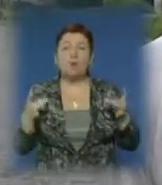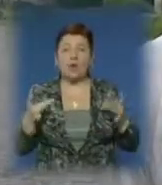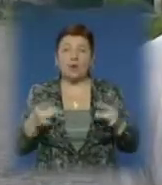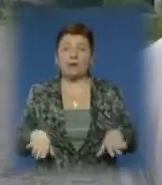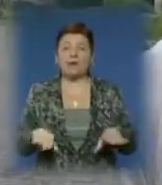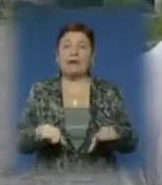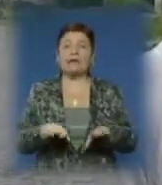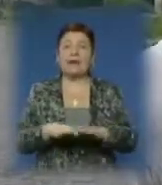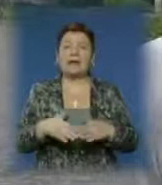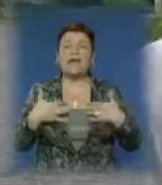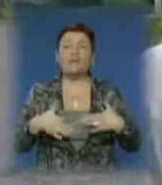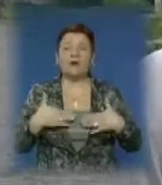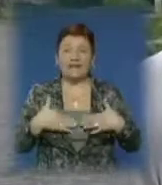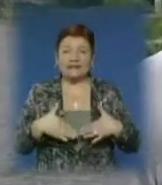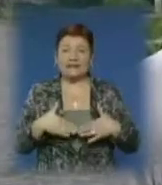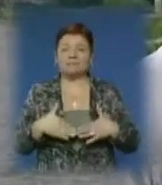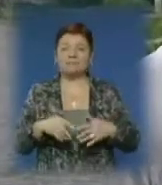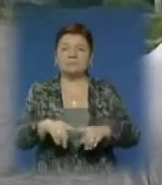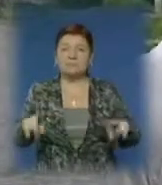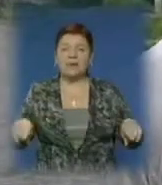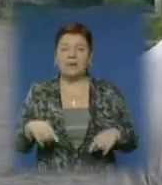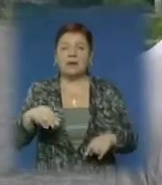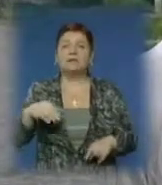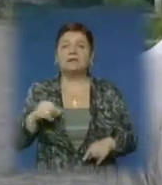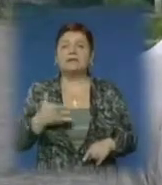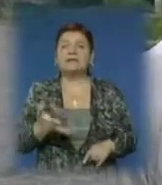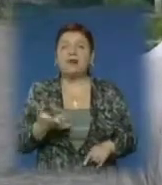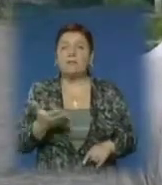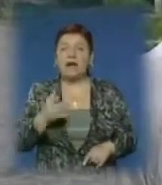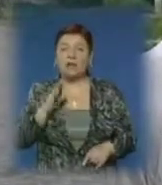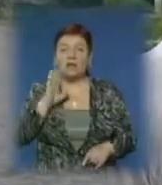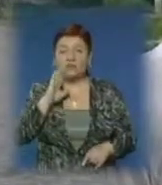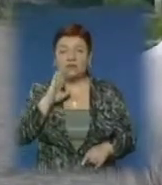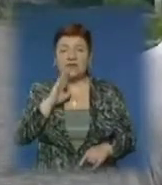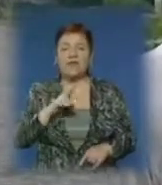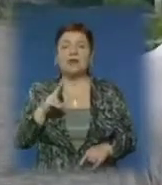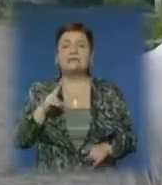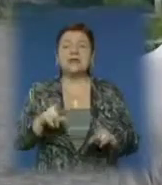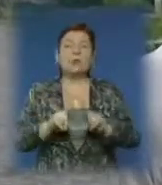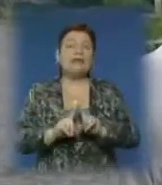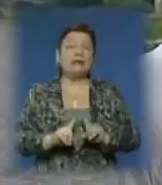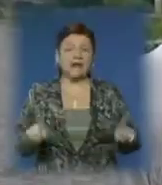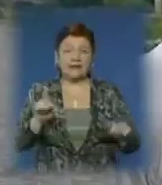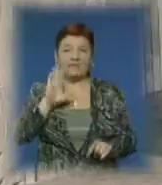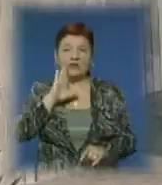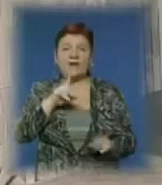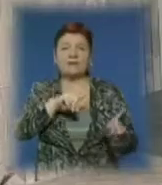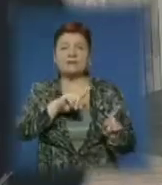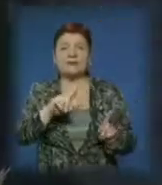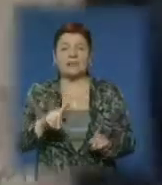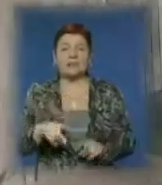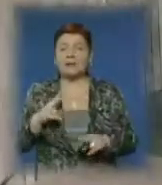бальнегологічні ванни на основі свердловини термальної 1ДК, тому що це унікальна вода на Закарпатті.